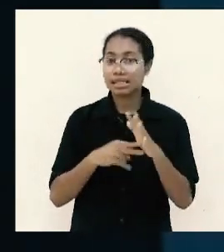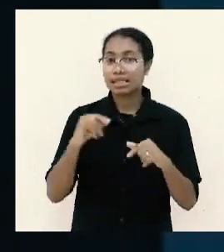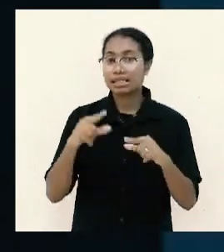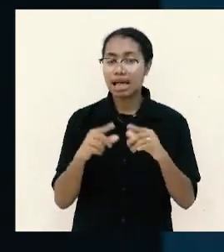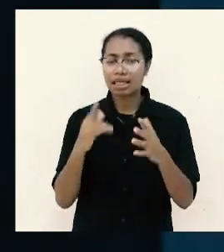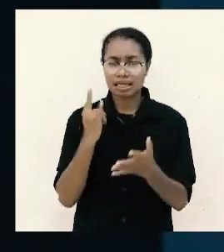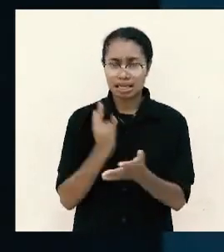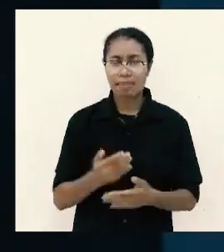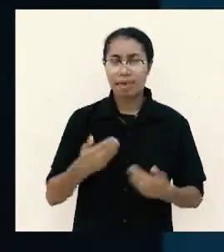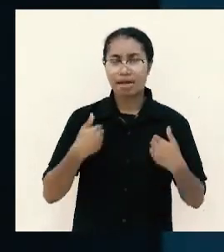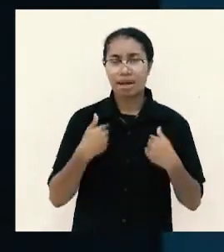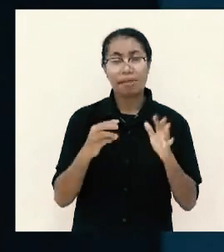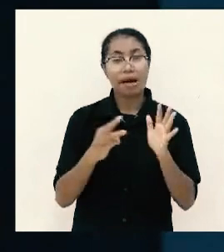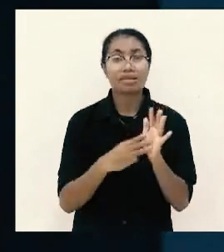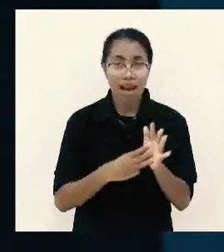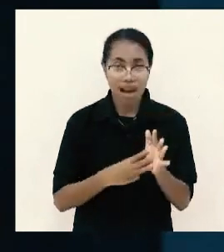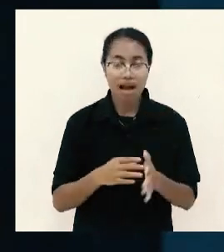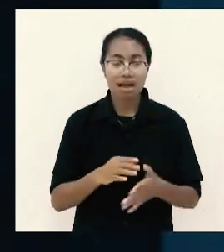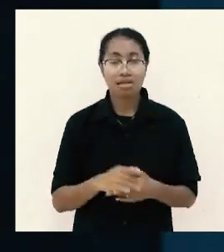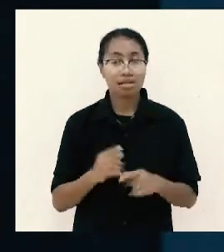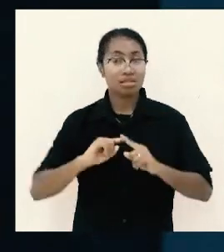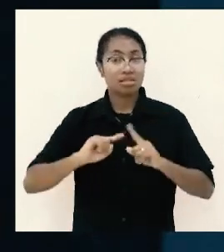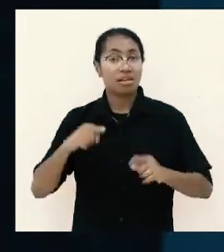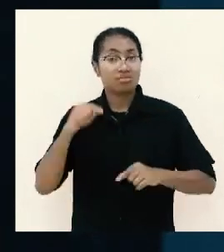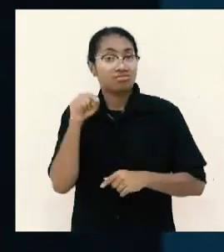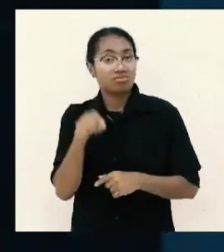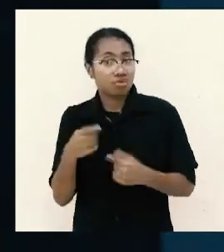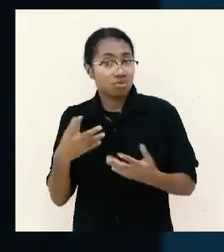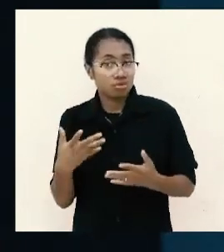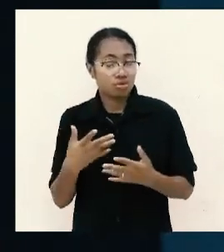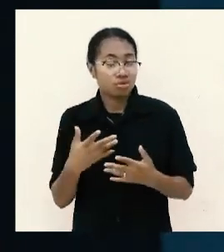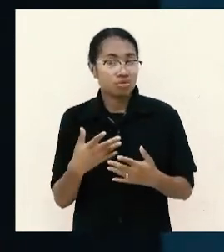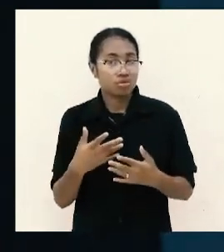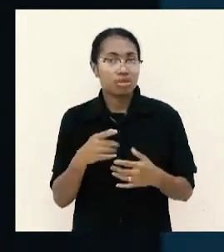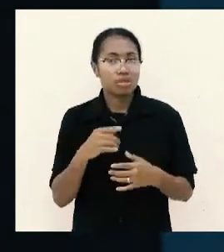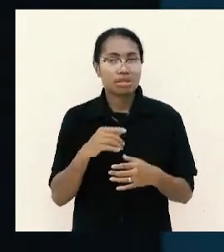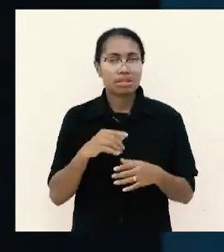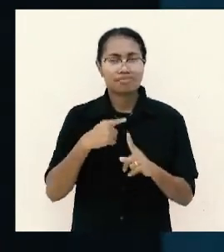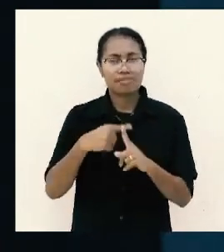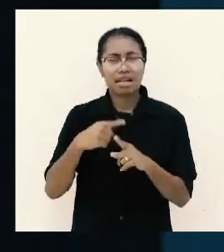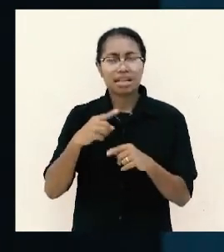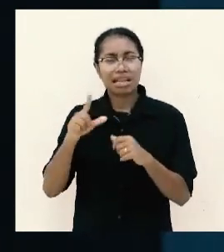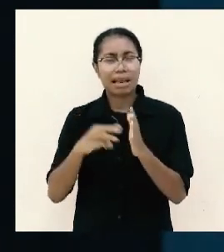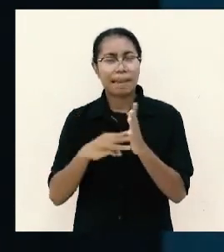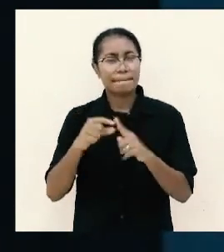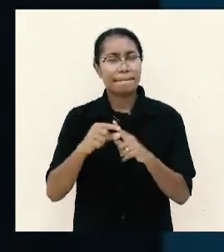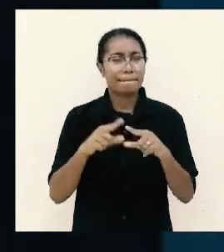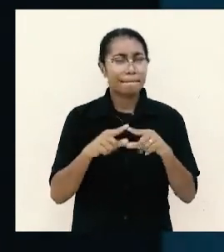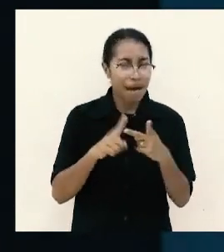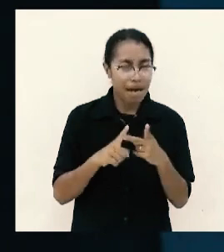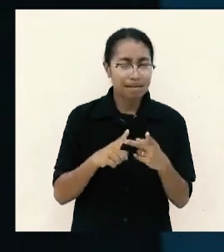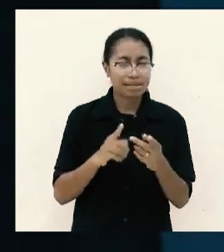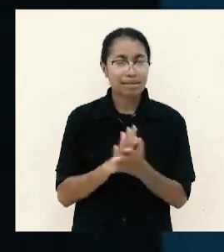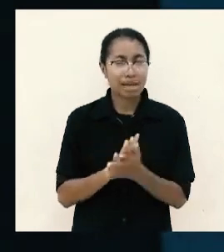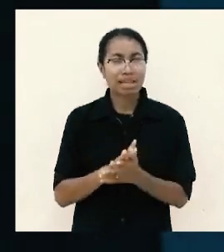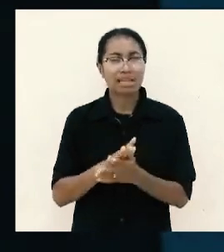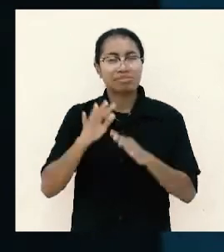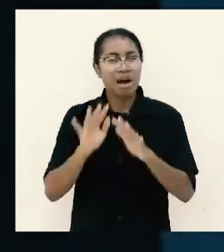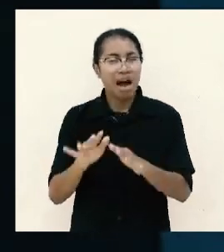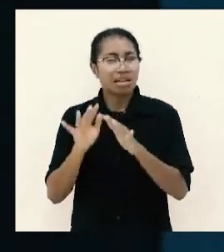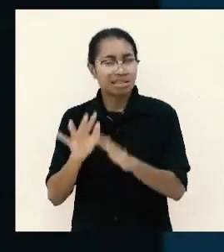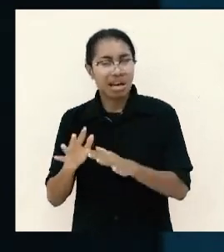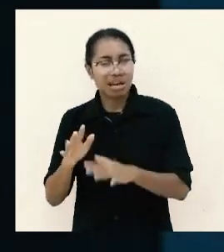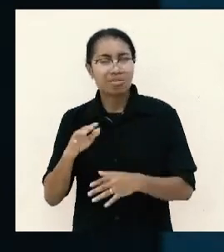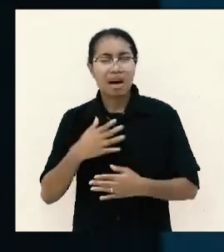itu satu persoalan dari kelimpahan dan kekenyangan adalah semakin limpah semakin kenyang rasa tidak puas itu